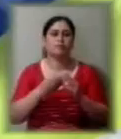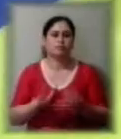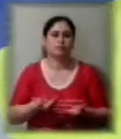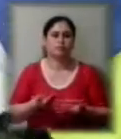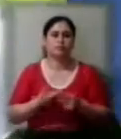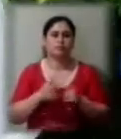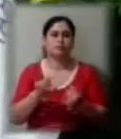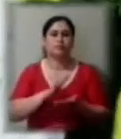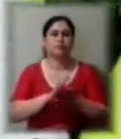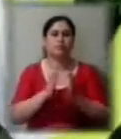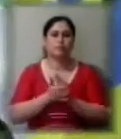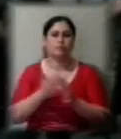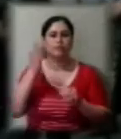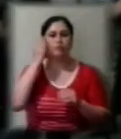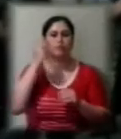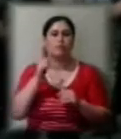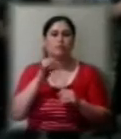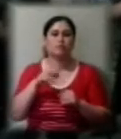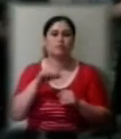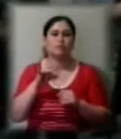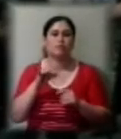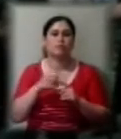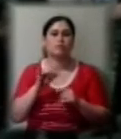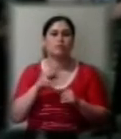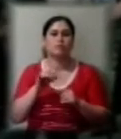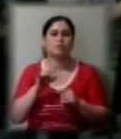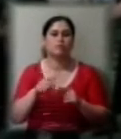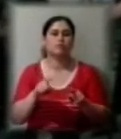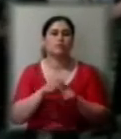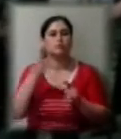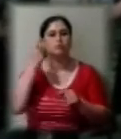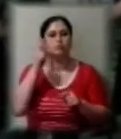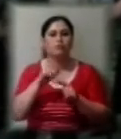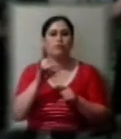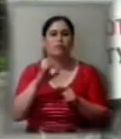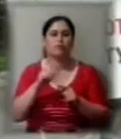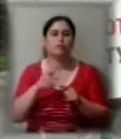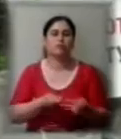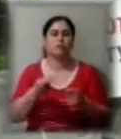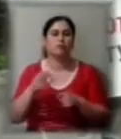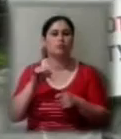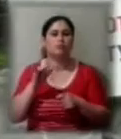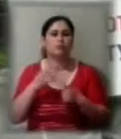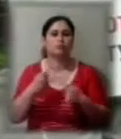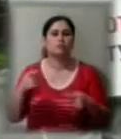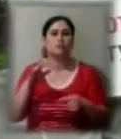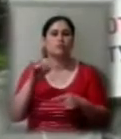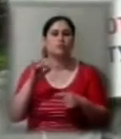Голова аграрного товариства Віктор Деркач теж думає, що квота на везення добрив із інших країн призведе до того, що